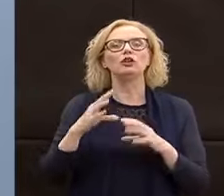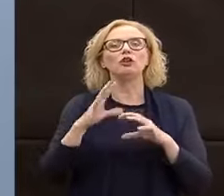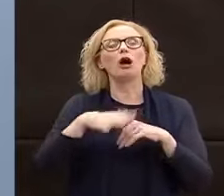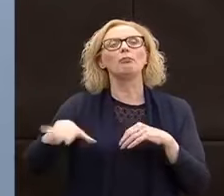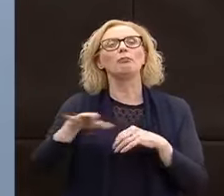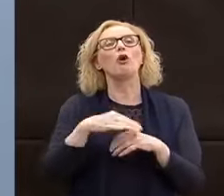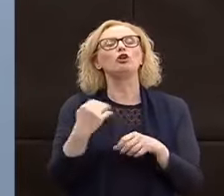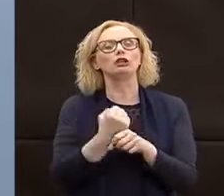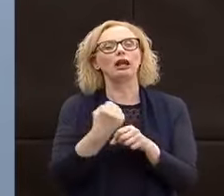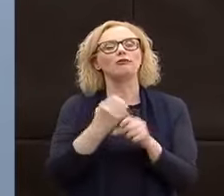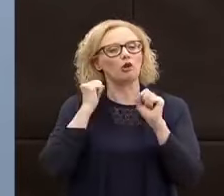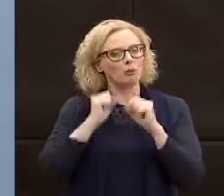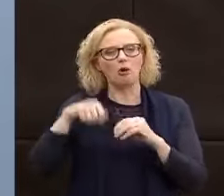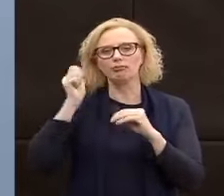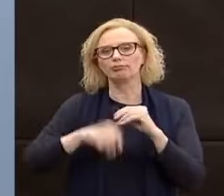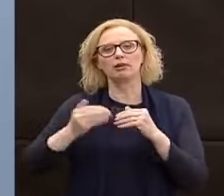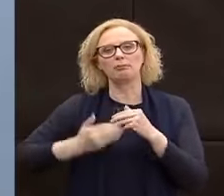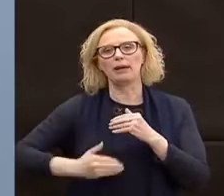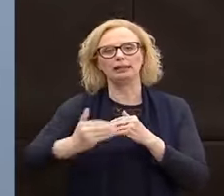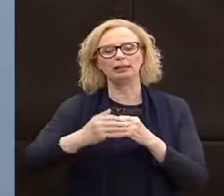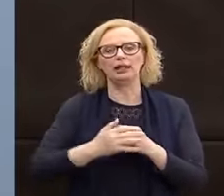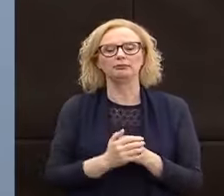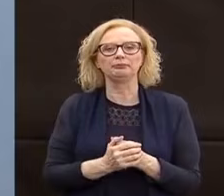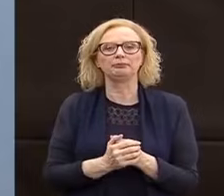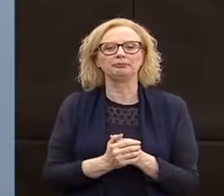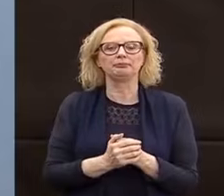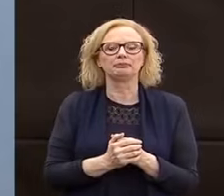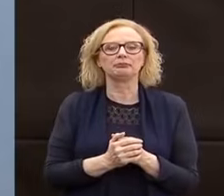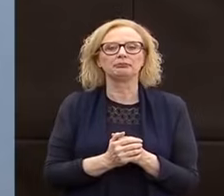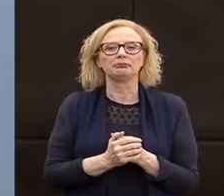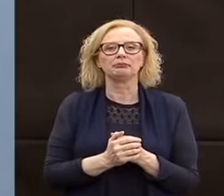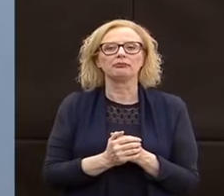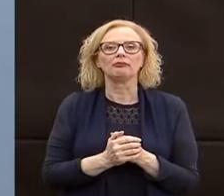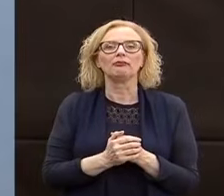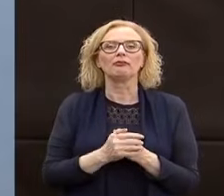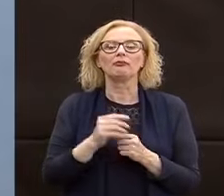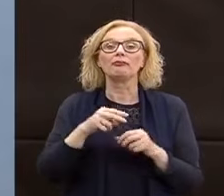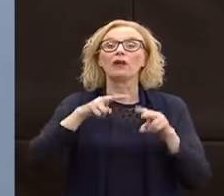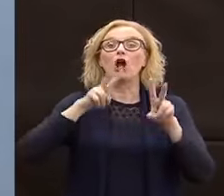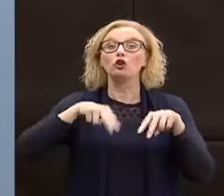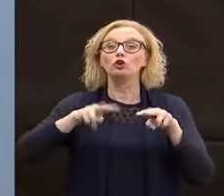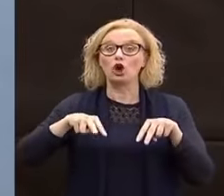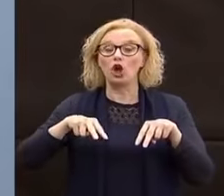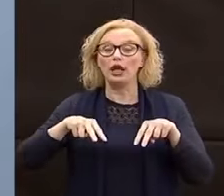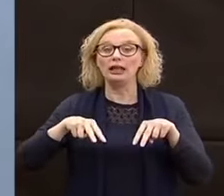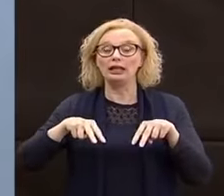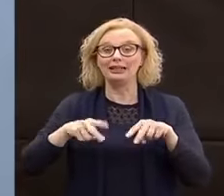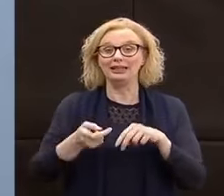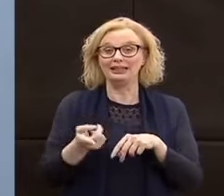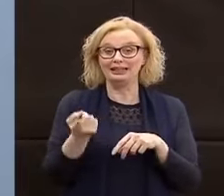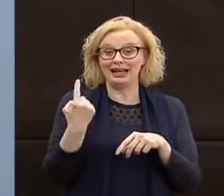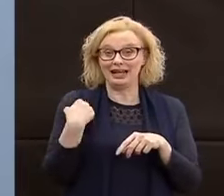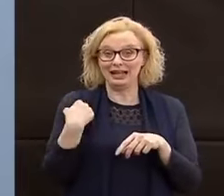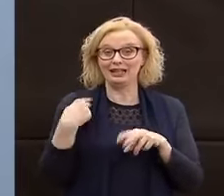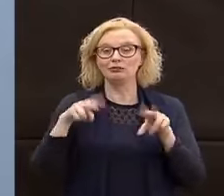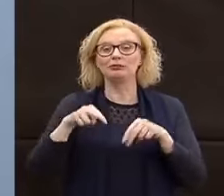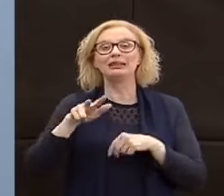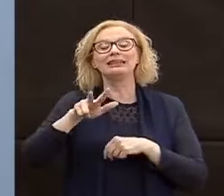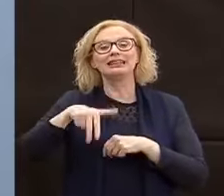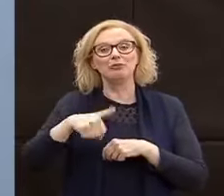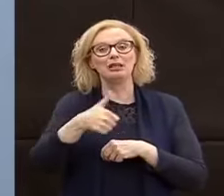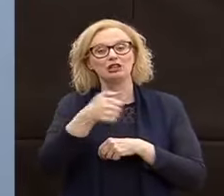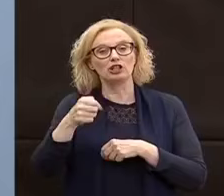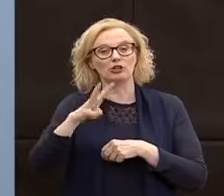ripartire. Il numero dei controlli eseguiti ieri è stato pari a 3